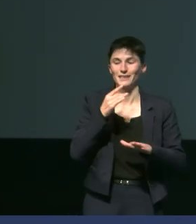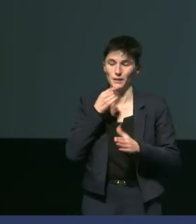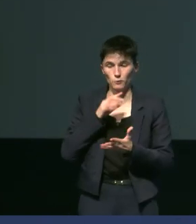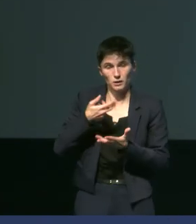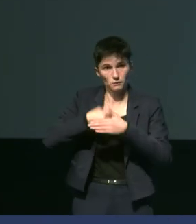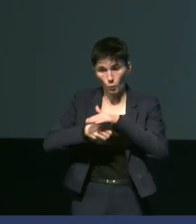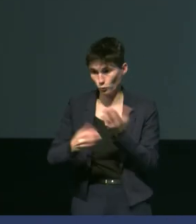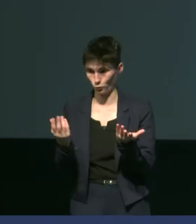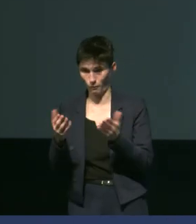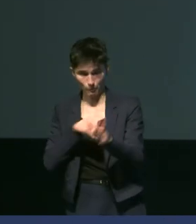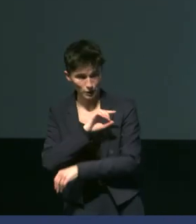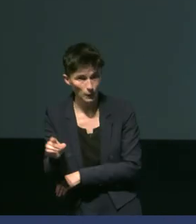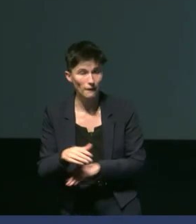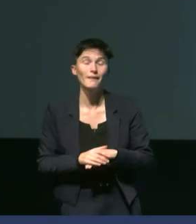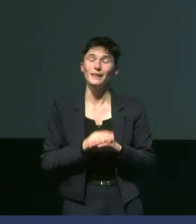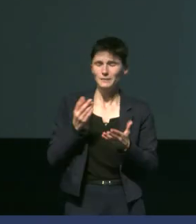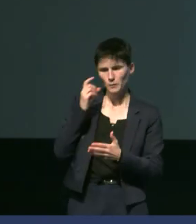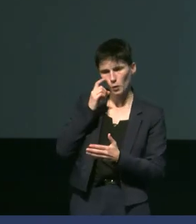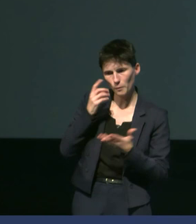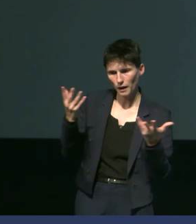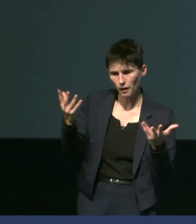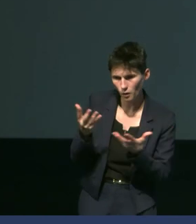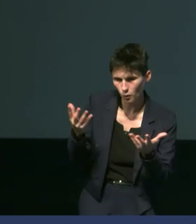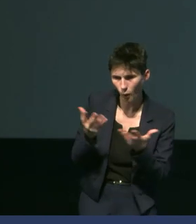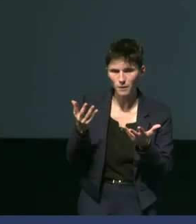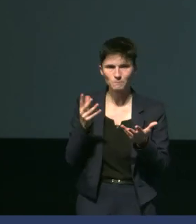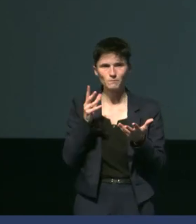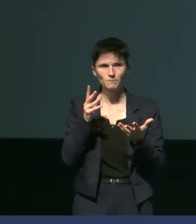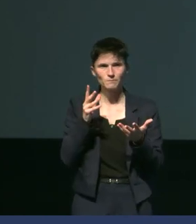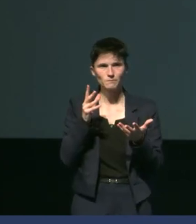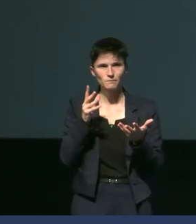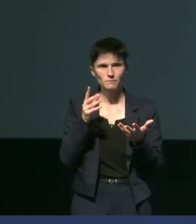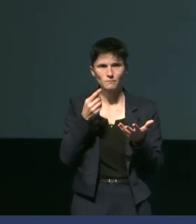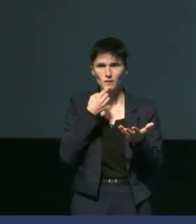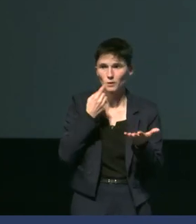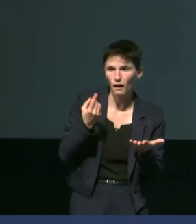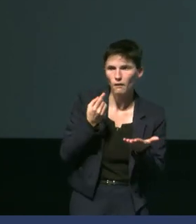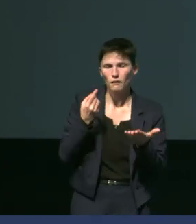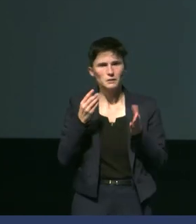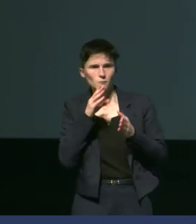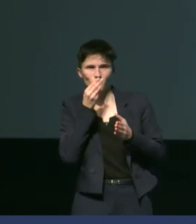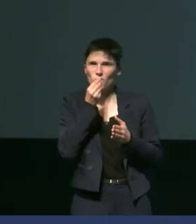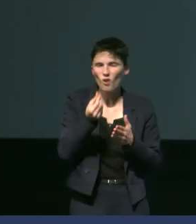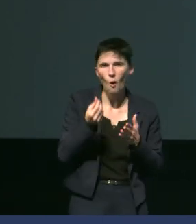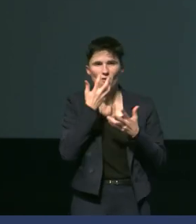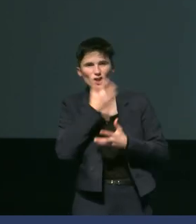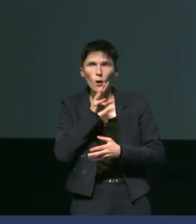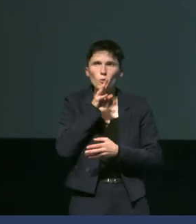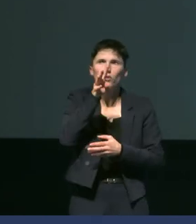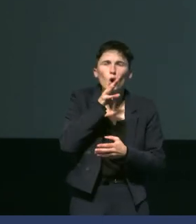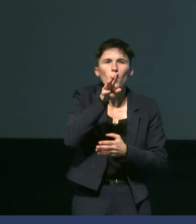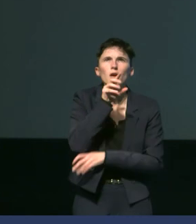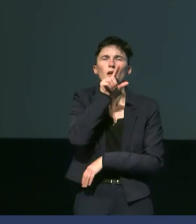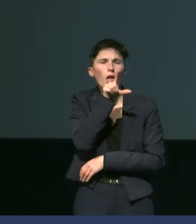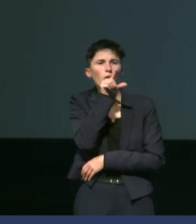ces individus vont être remarqués en comportement d'allaitement, en train d'alter, en train d'alter, c'est-à-dire en train d